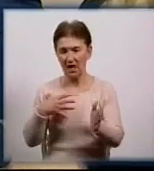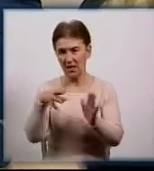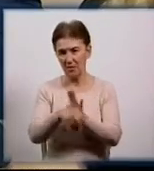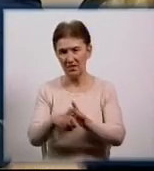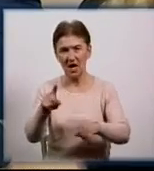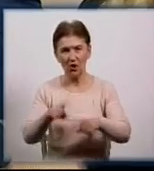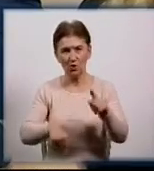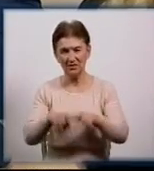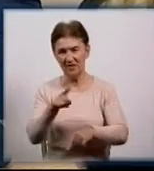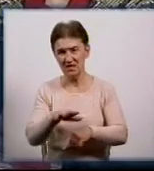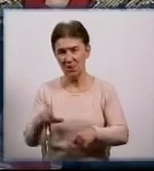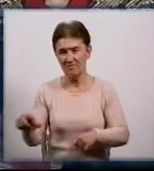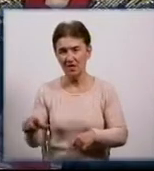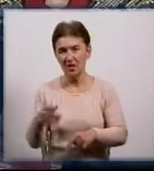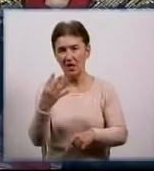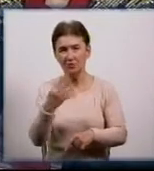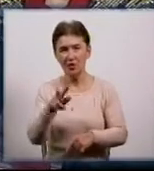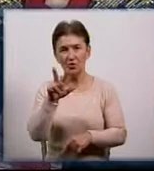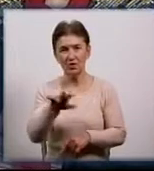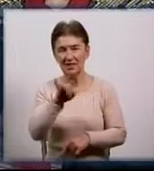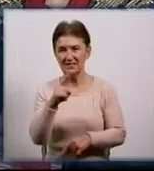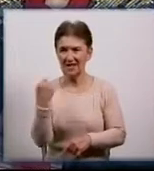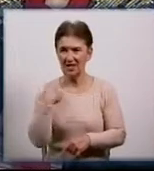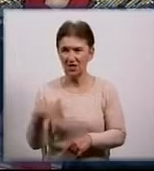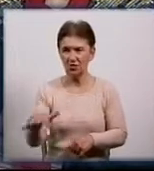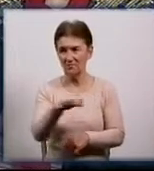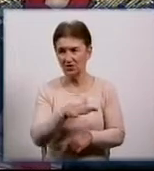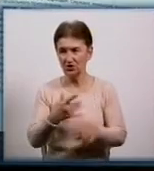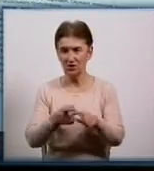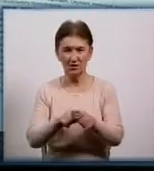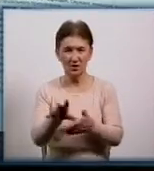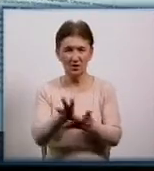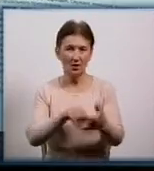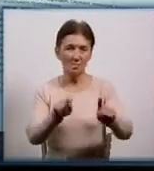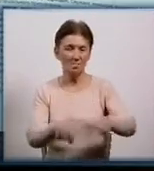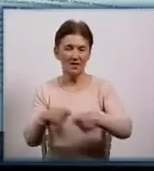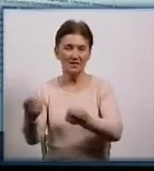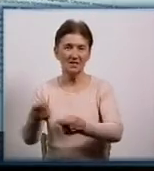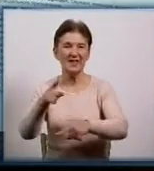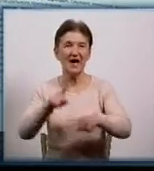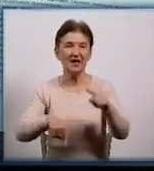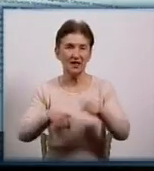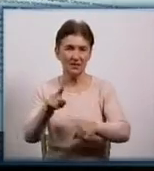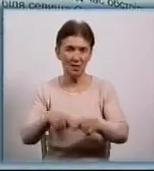війшли біографії 143 бійців з Кіровоградщини. Півтори сотні примірників передадуть рідним військових.